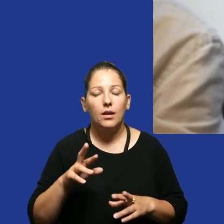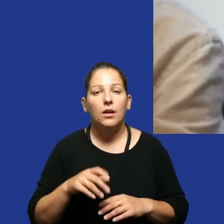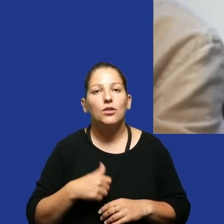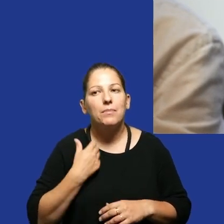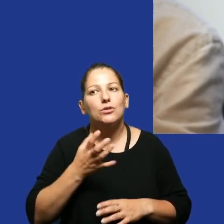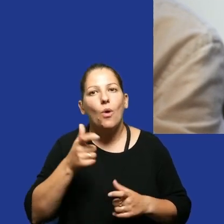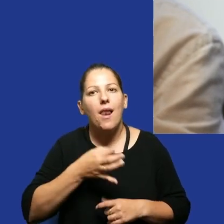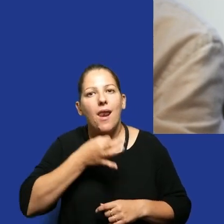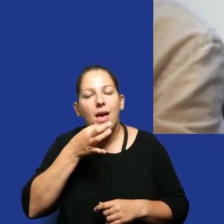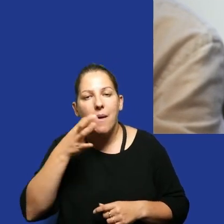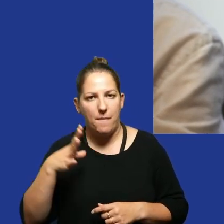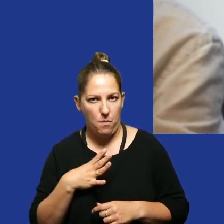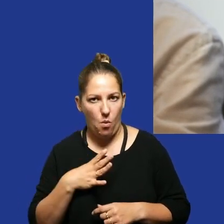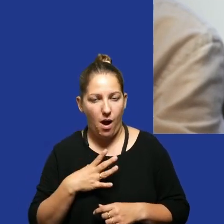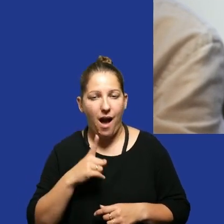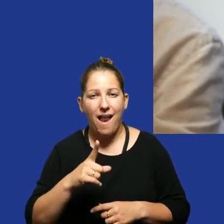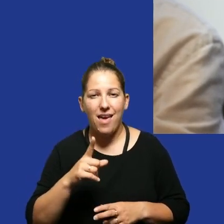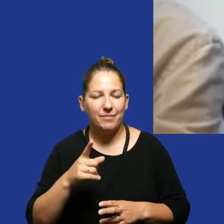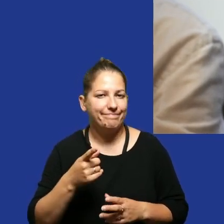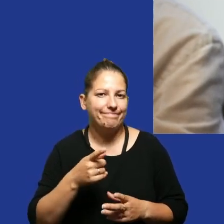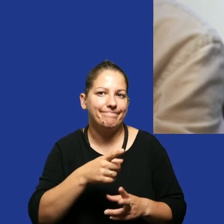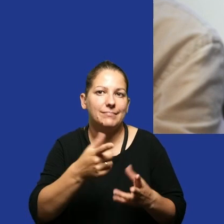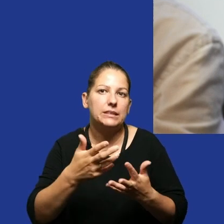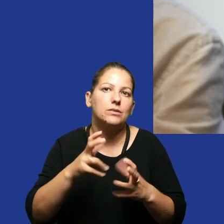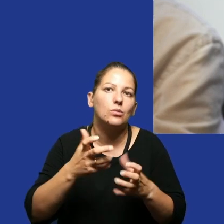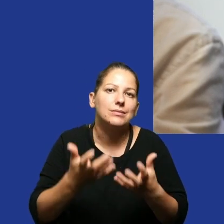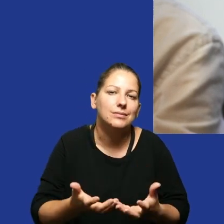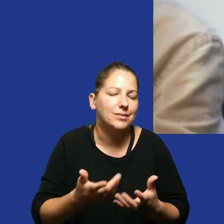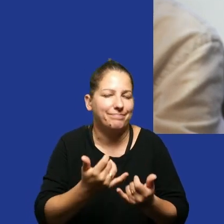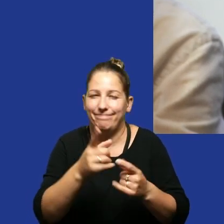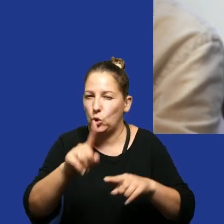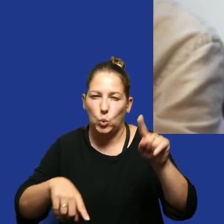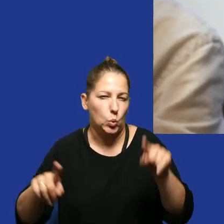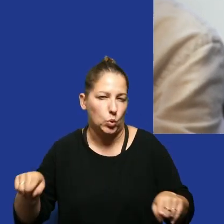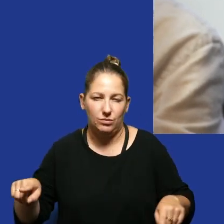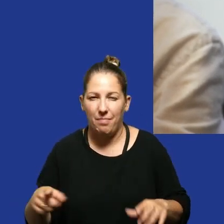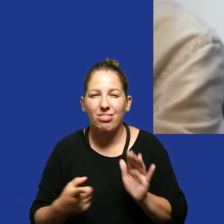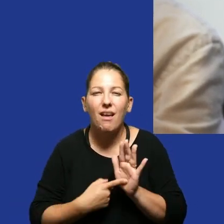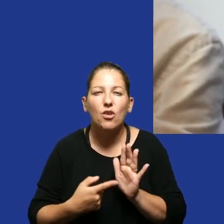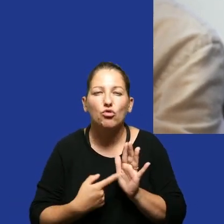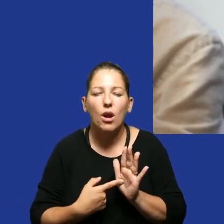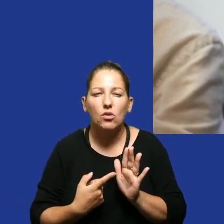coś usprawnić. Natomiast ta intencja jest różna. Najczęstszym chyba takim